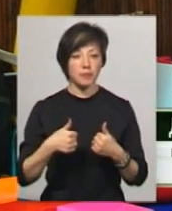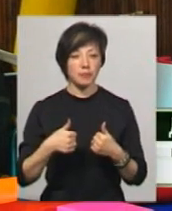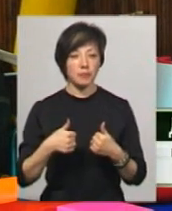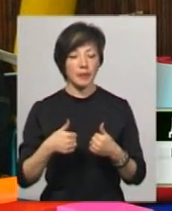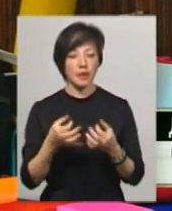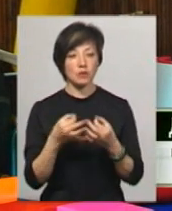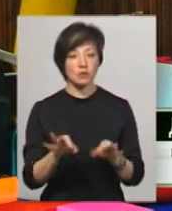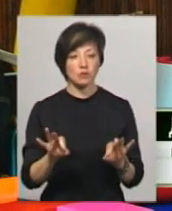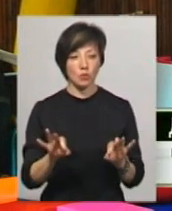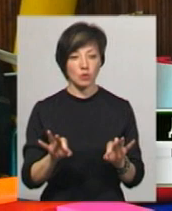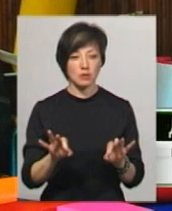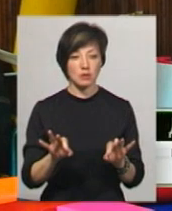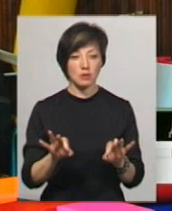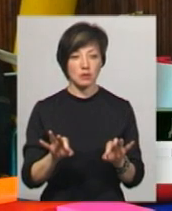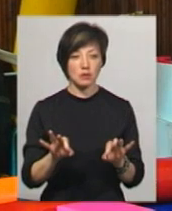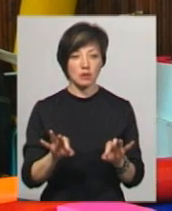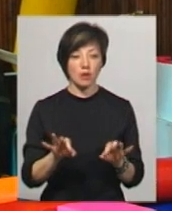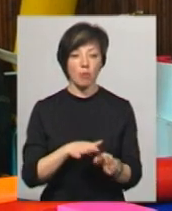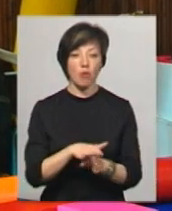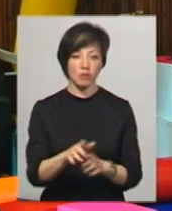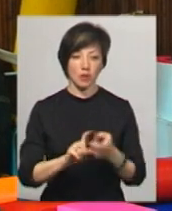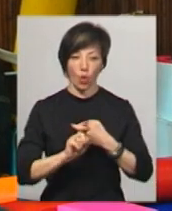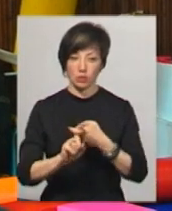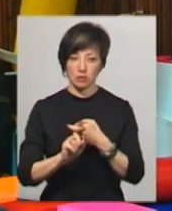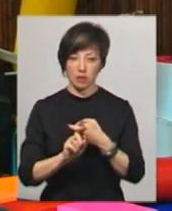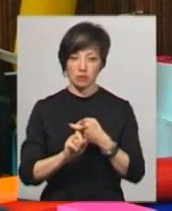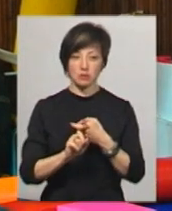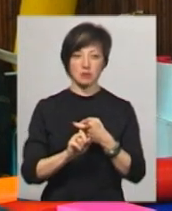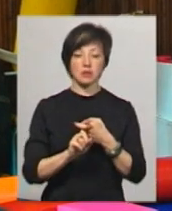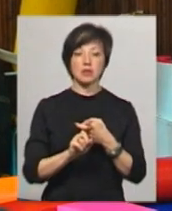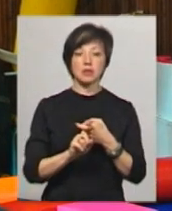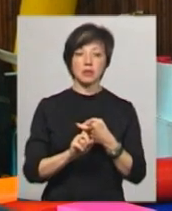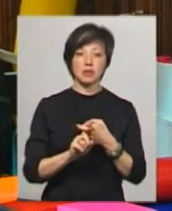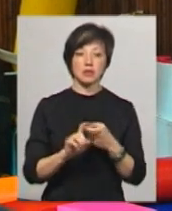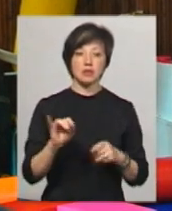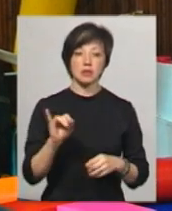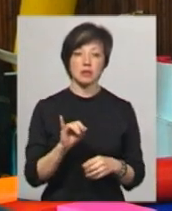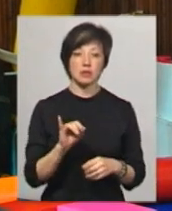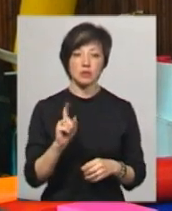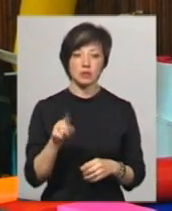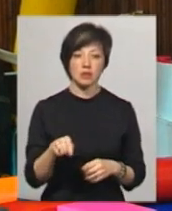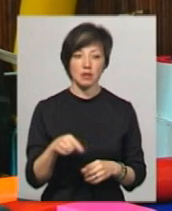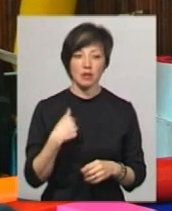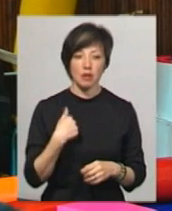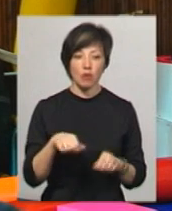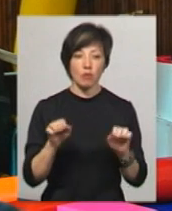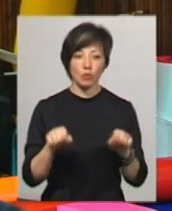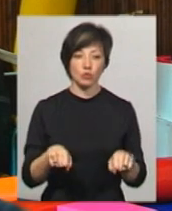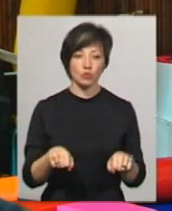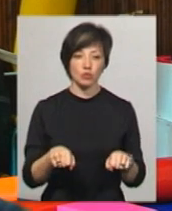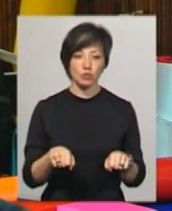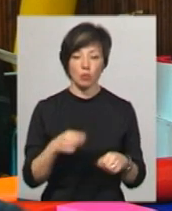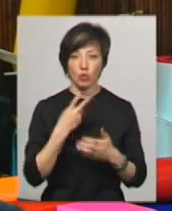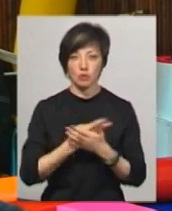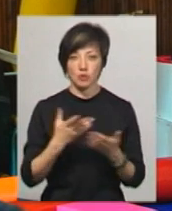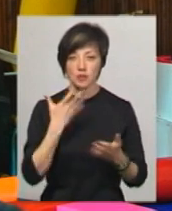присутній «Повний контакт», оскільки на ньому я можу